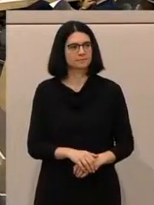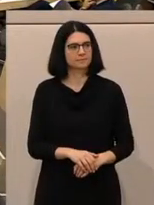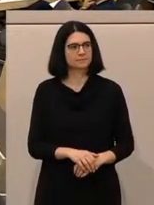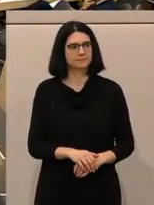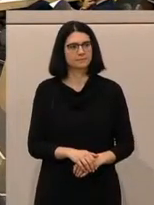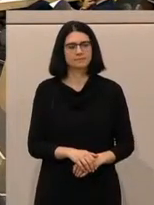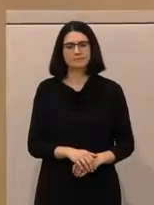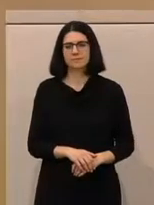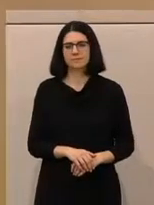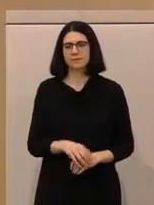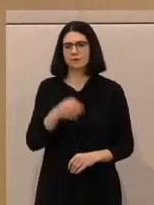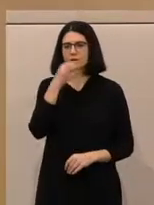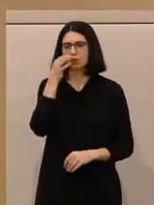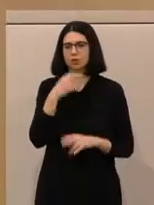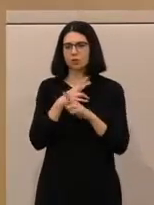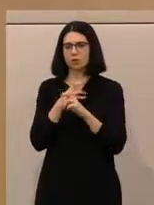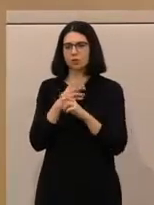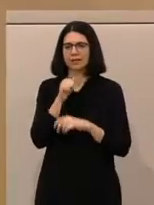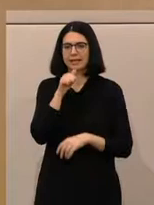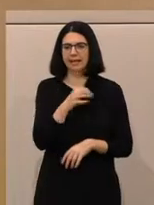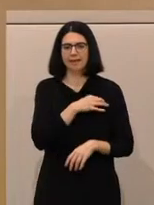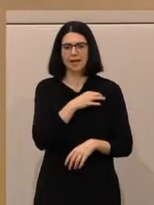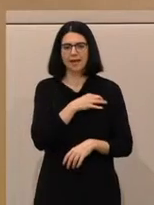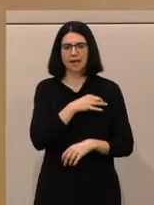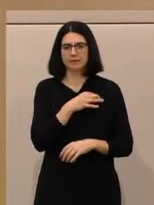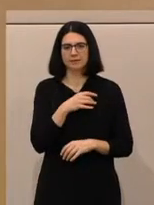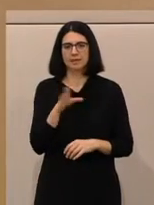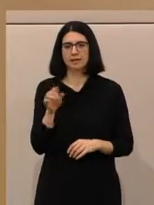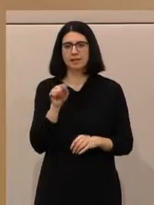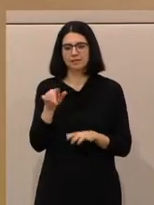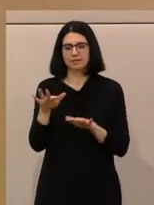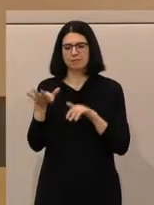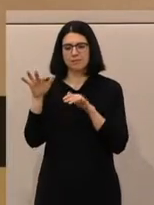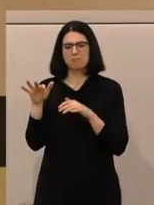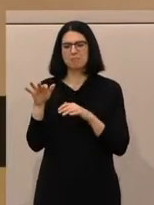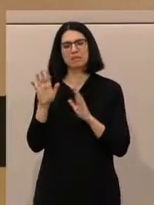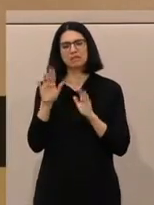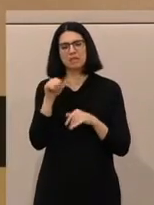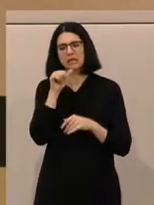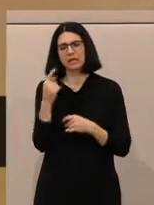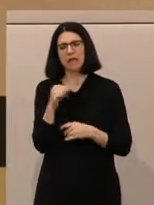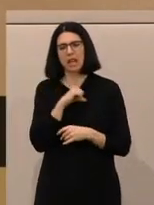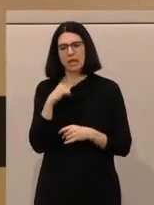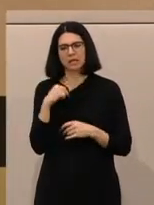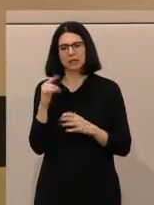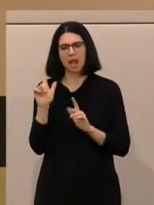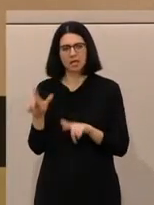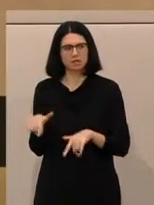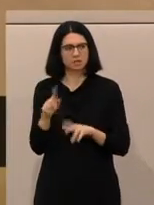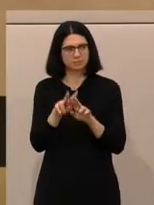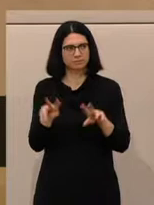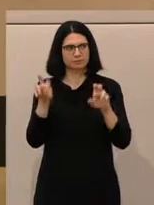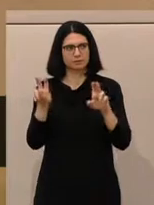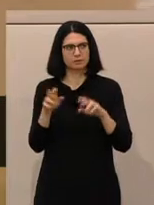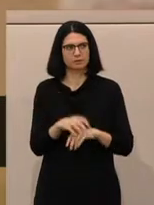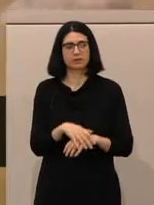Deutsch-Österreicher, fürchtet euch nicht. Wir lassen euch mit diesem Parlament nicht alleine. Sehr geehrte Damen